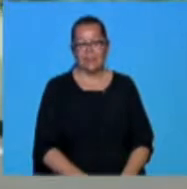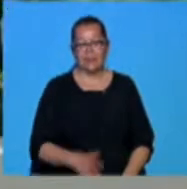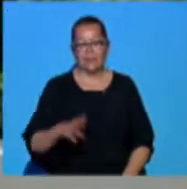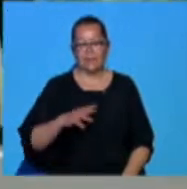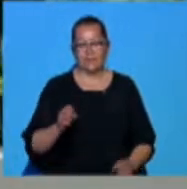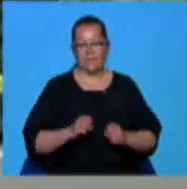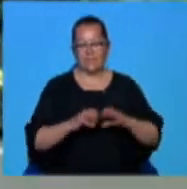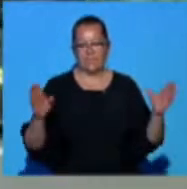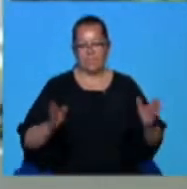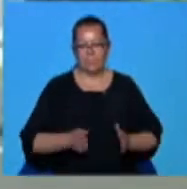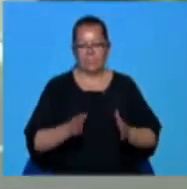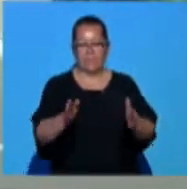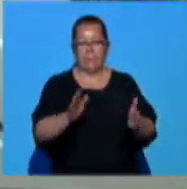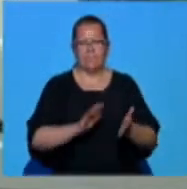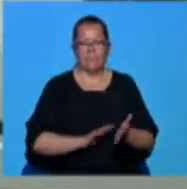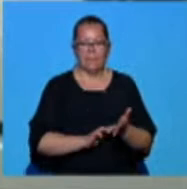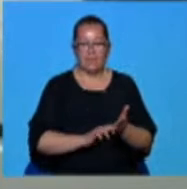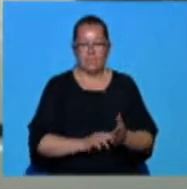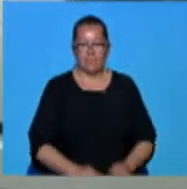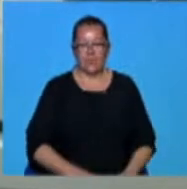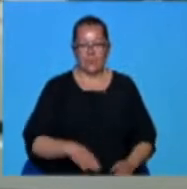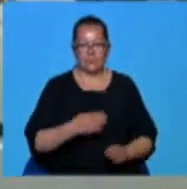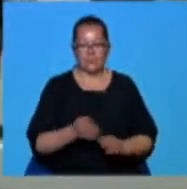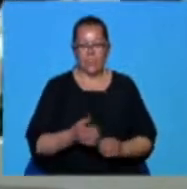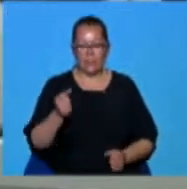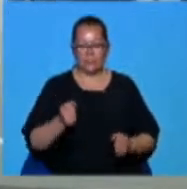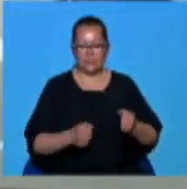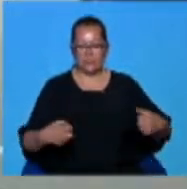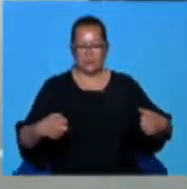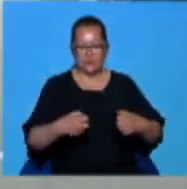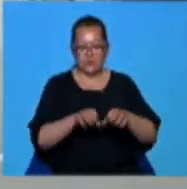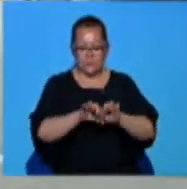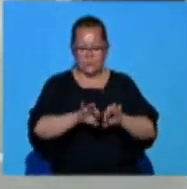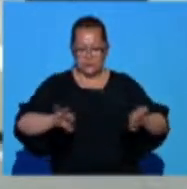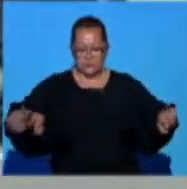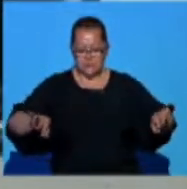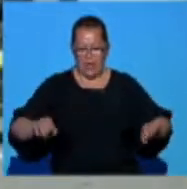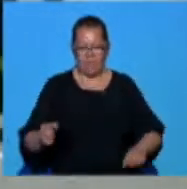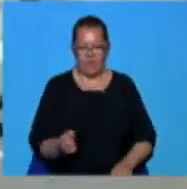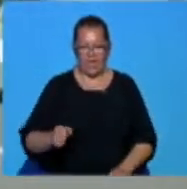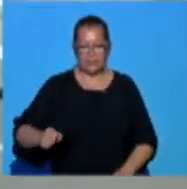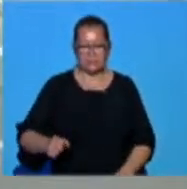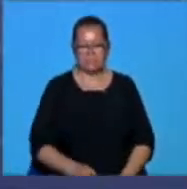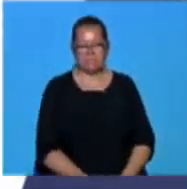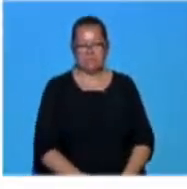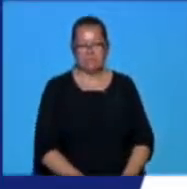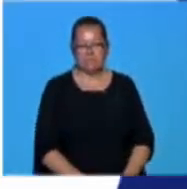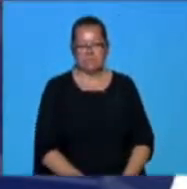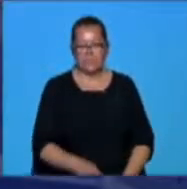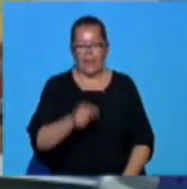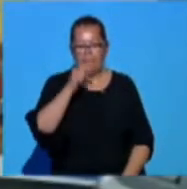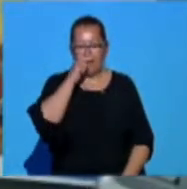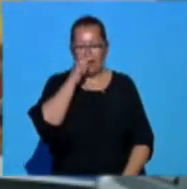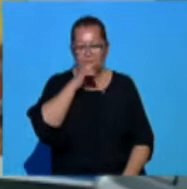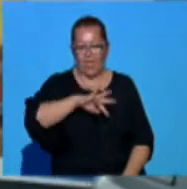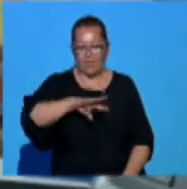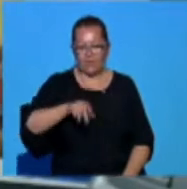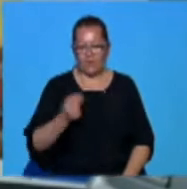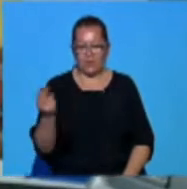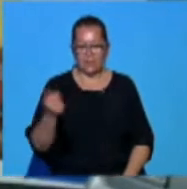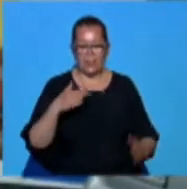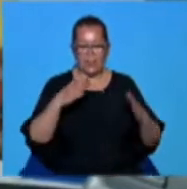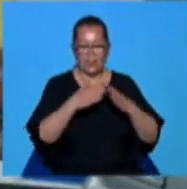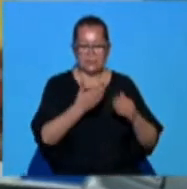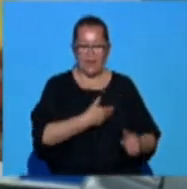Pericol de explozie pe o stradă din Râmnicu-Vulcea după ce un șofer a lovit cu mașina un racord de gaze. Bărbatul care a furat din casa